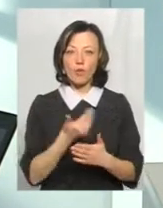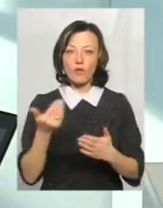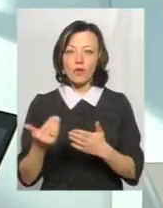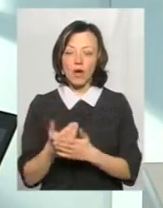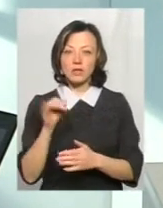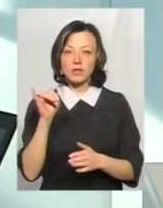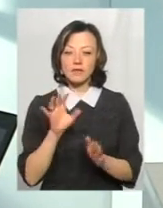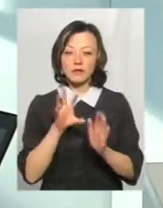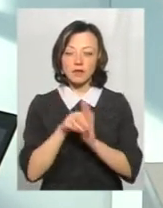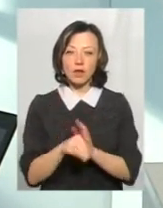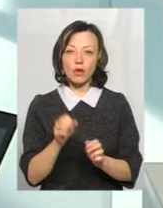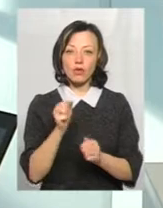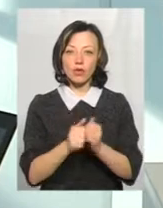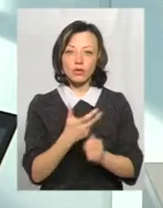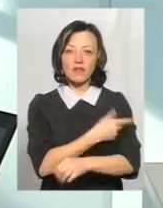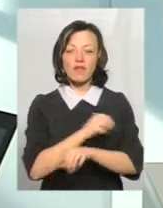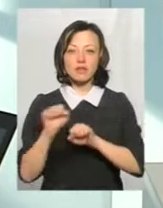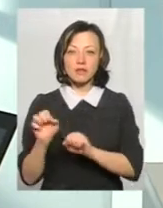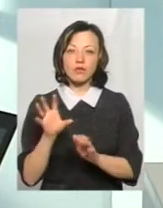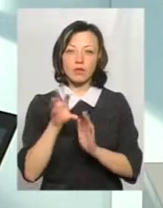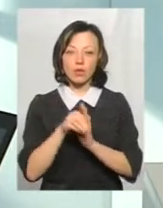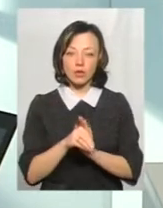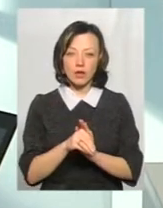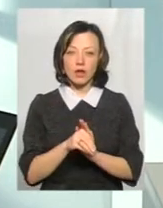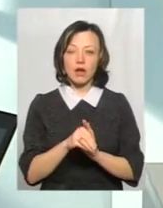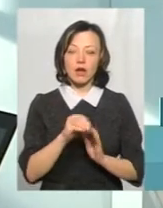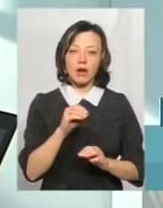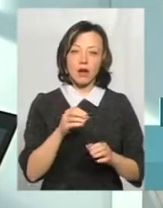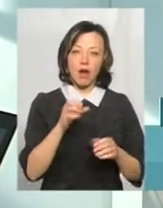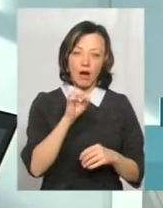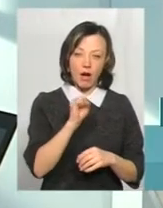в склад кожної вакцини входять вакцини від грипу А